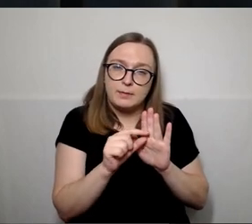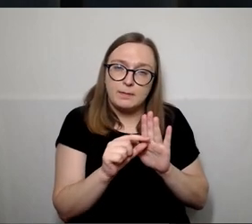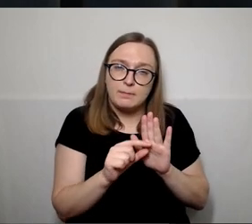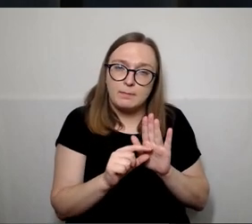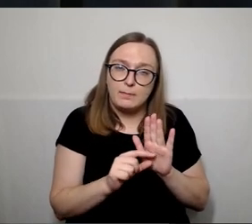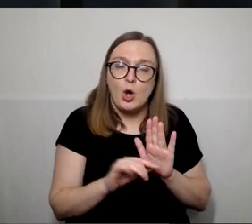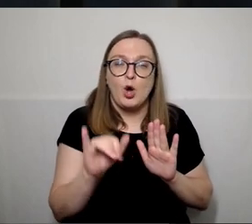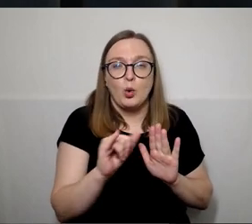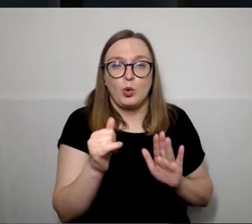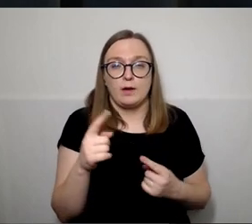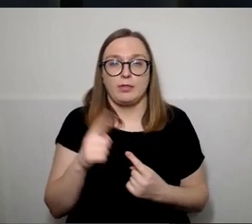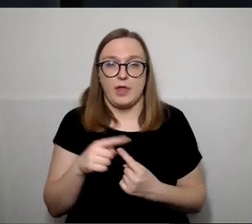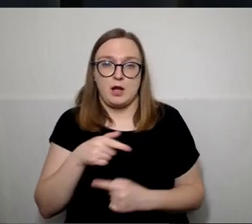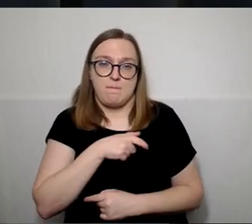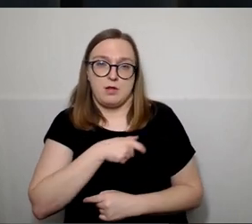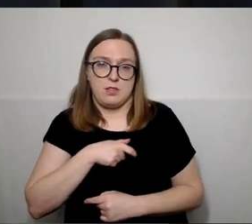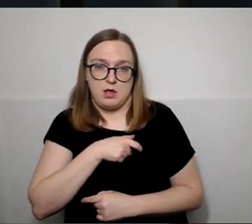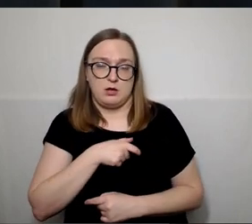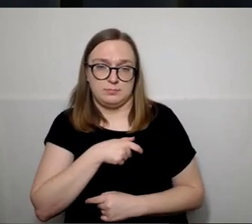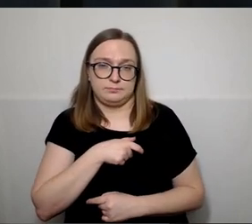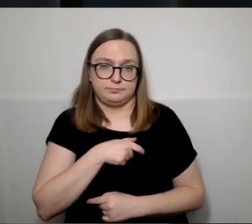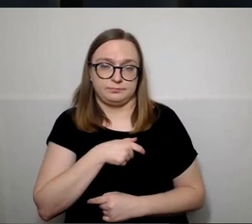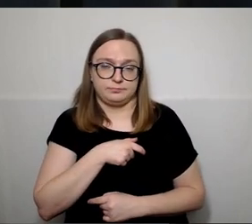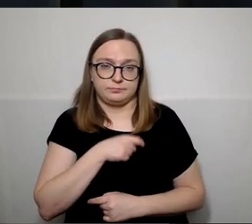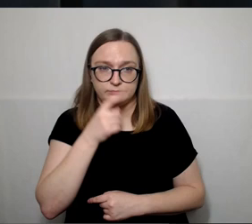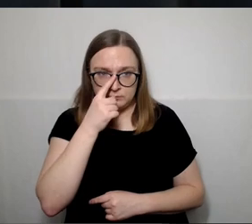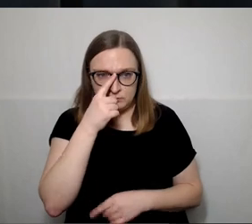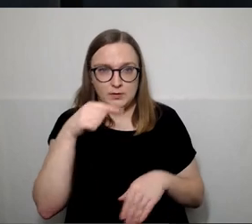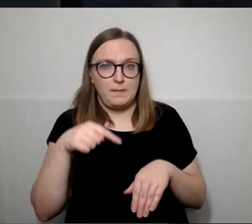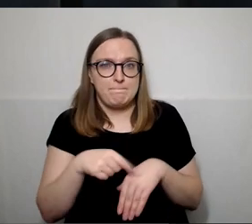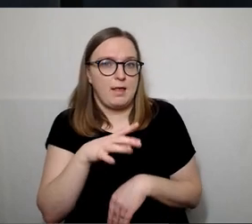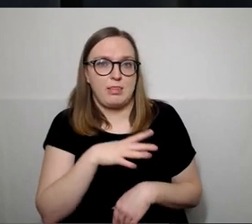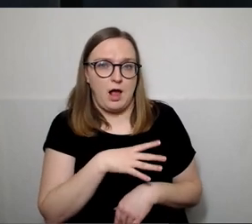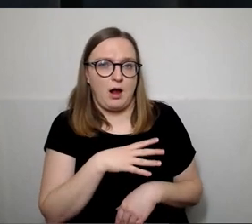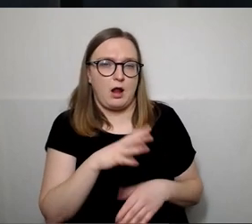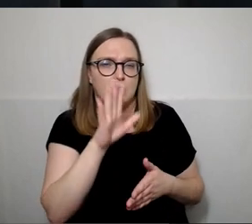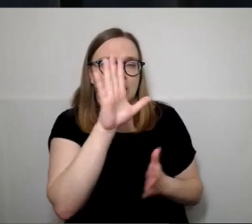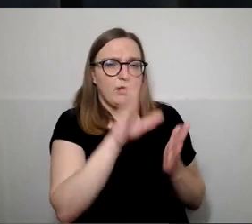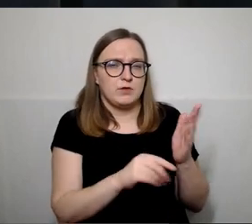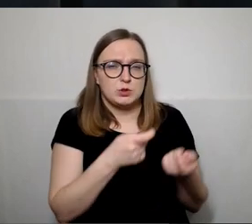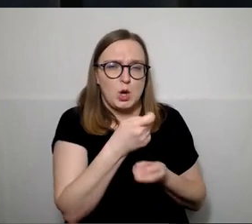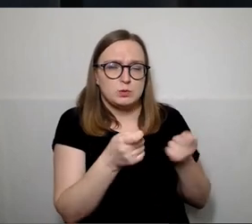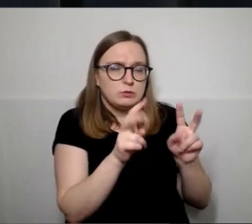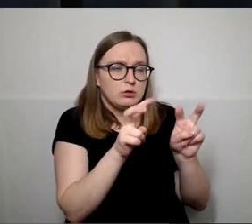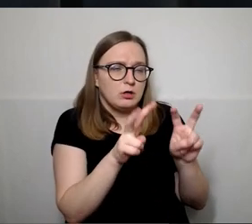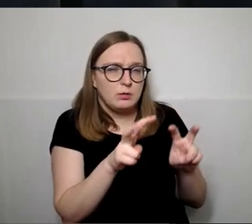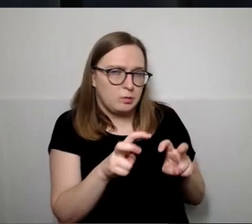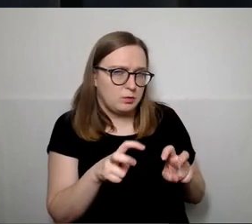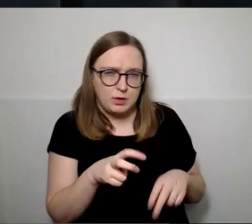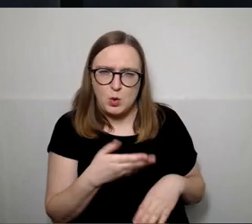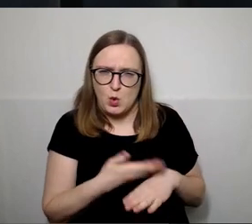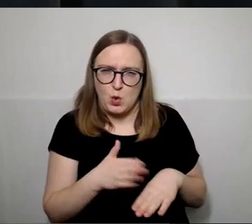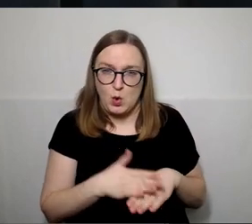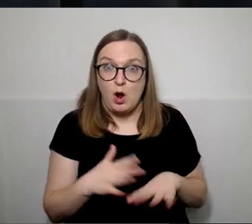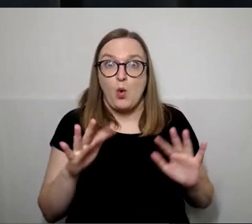kaip tarybos nariai, tarkim, gal ir negalime įsigilinti. jeigu ir galėtume įsigilinti, mes galbūt